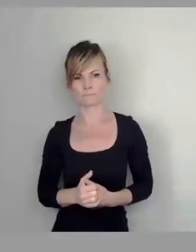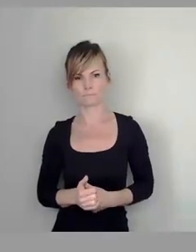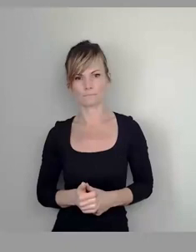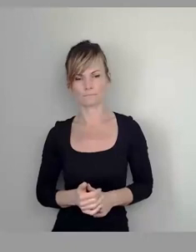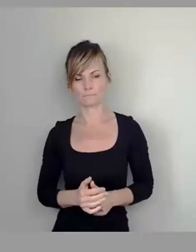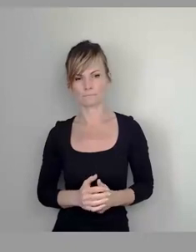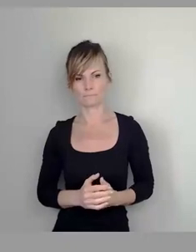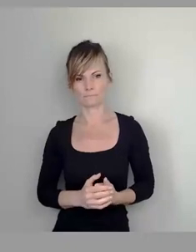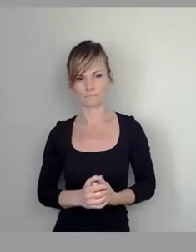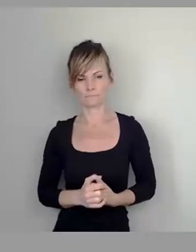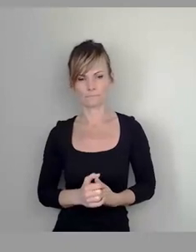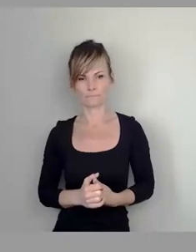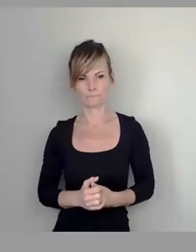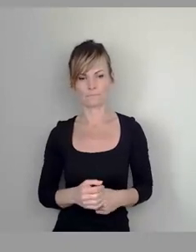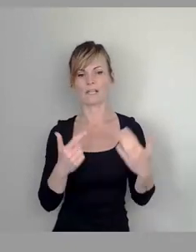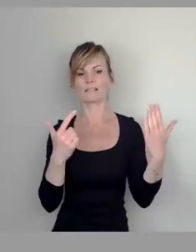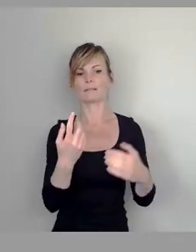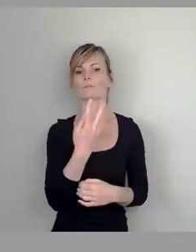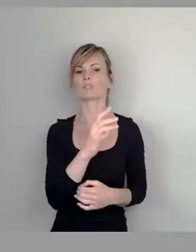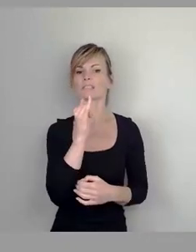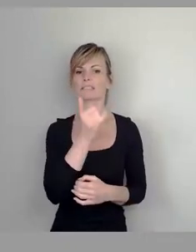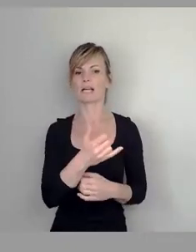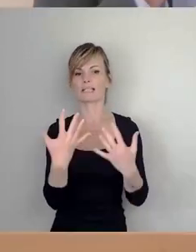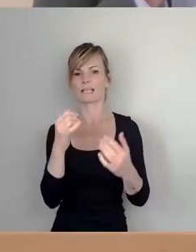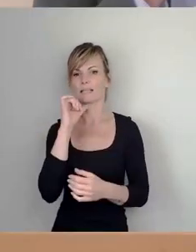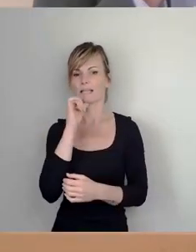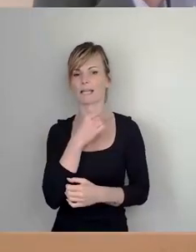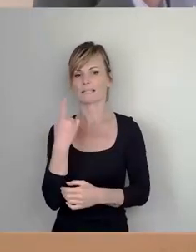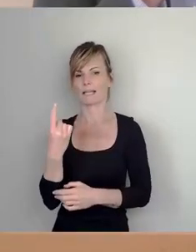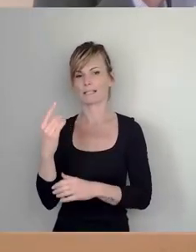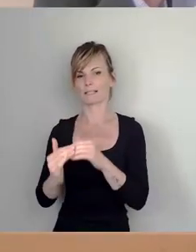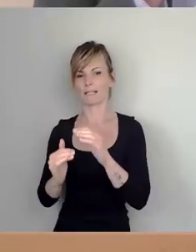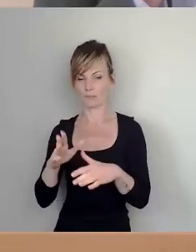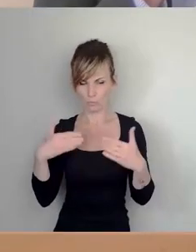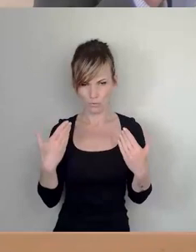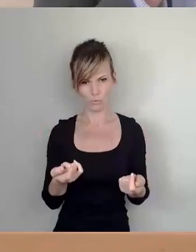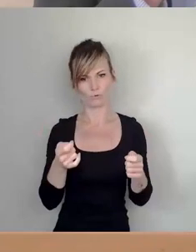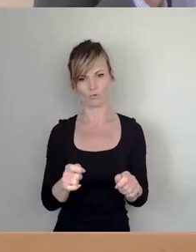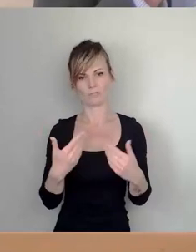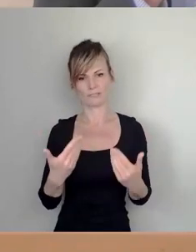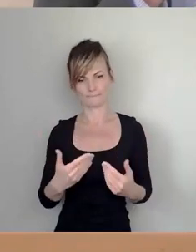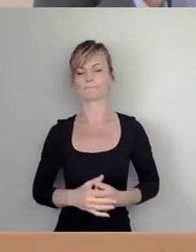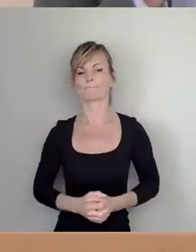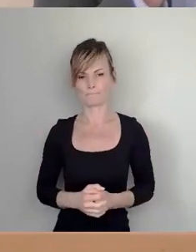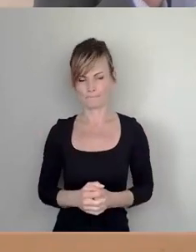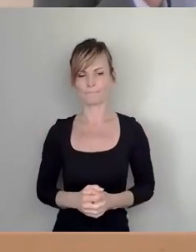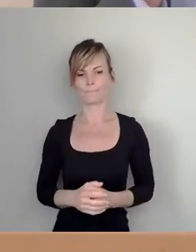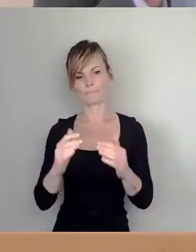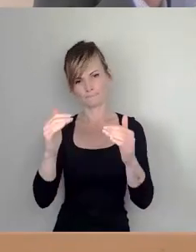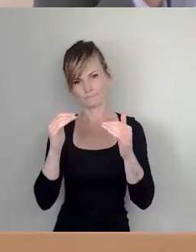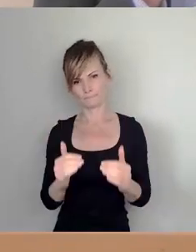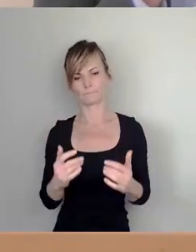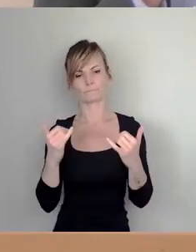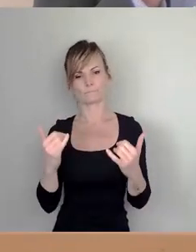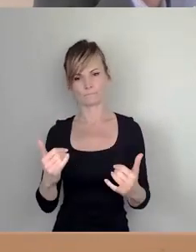Das wäre mit 47 Ja, 10 Nein, eine Enthaltung so beschlossen. Und dann würden wir jetzt den